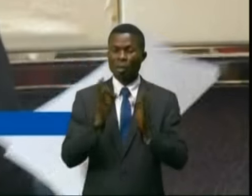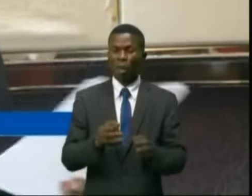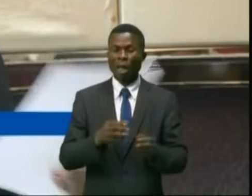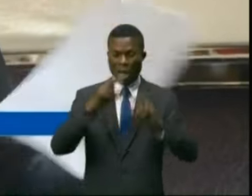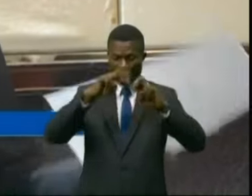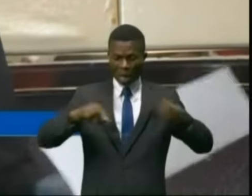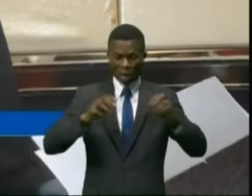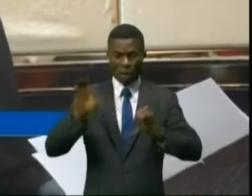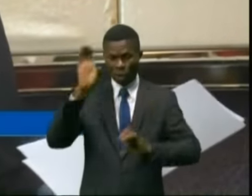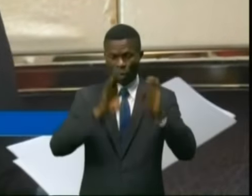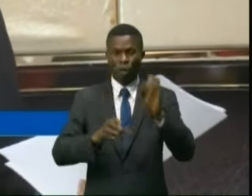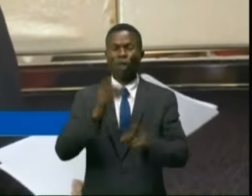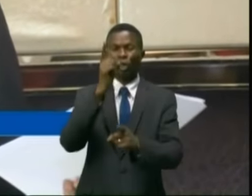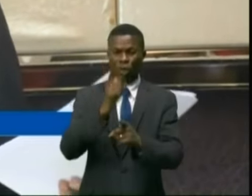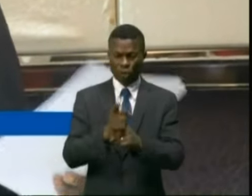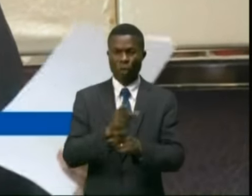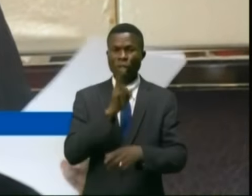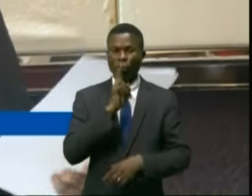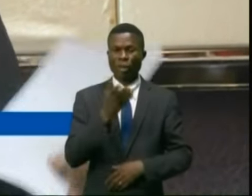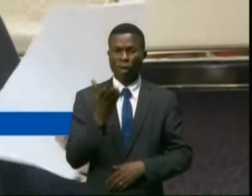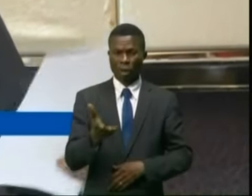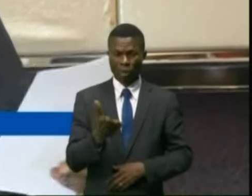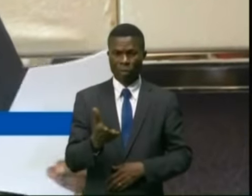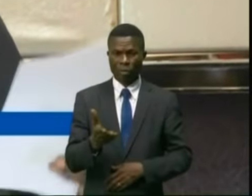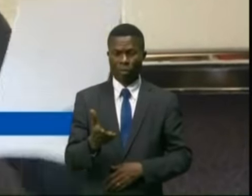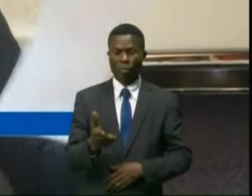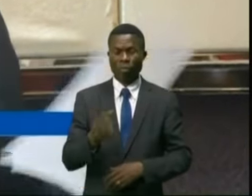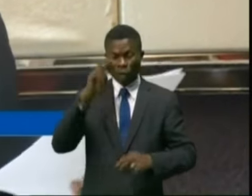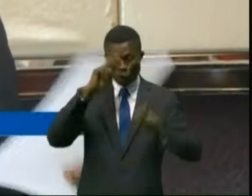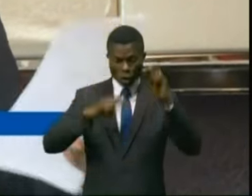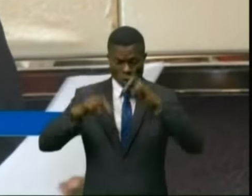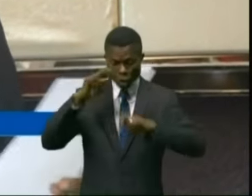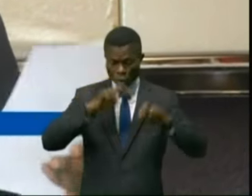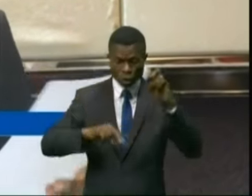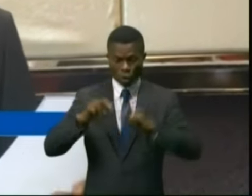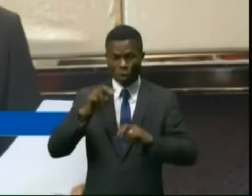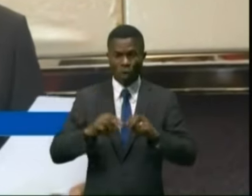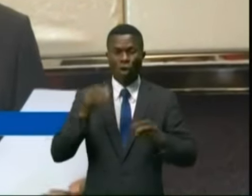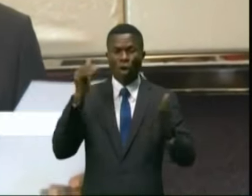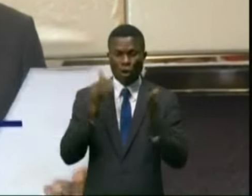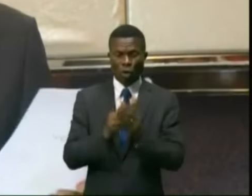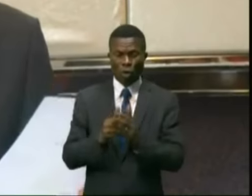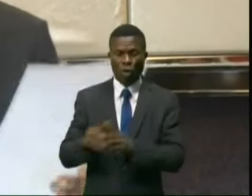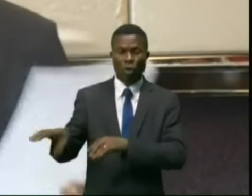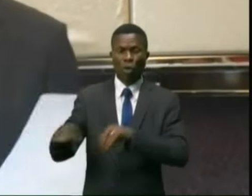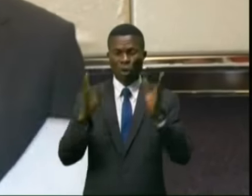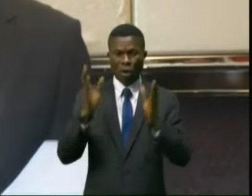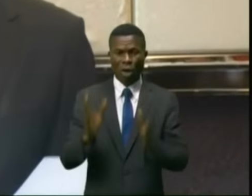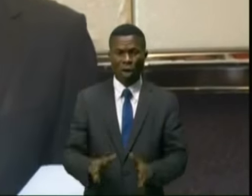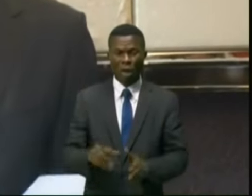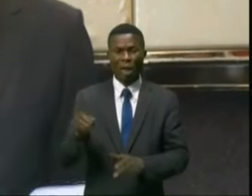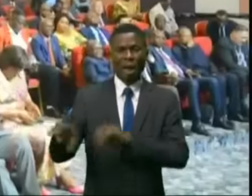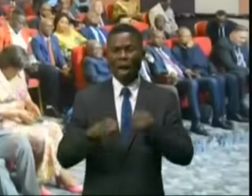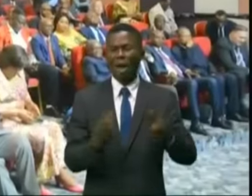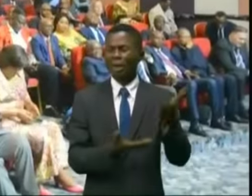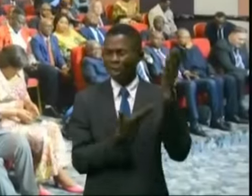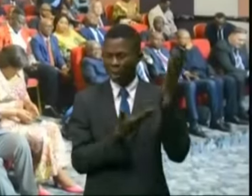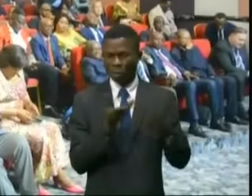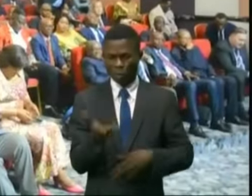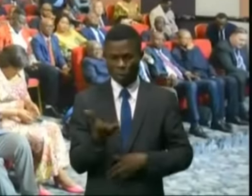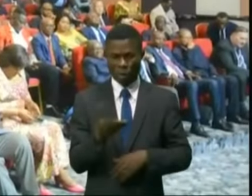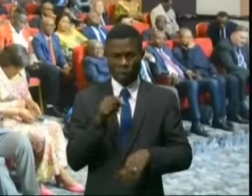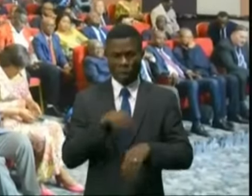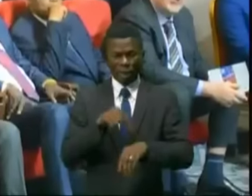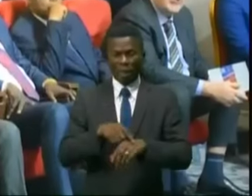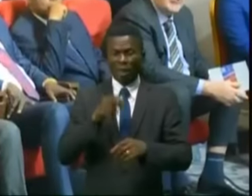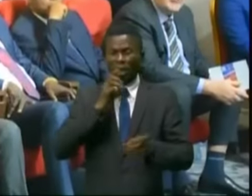analyse scientifique critique aussi, de par les critiques qui sont formulées contre un acteur qui pourtant est un acteur majeur. » Des moments